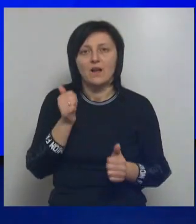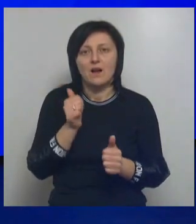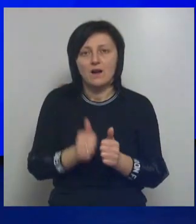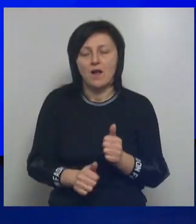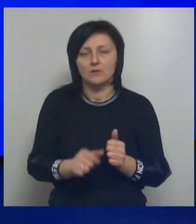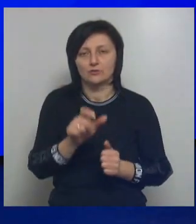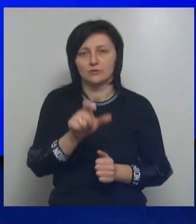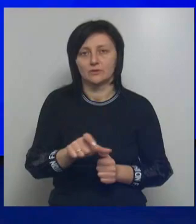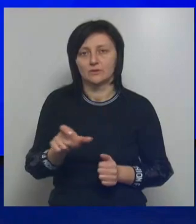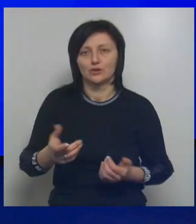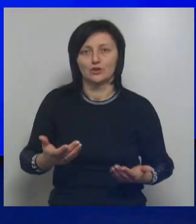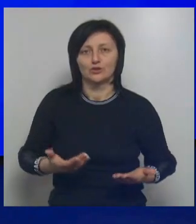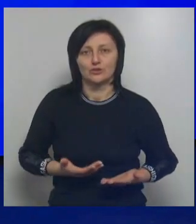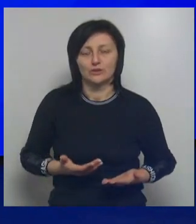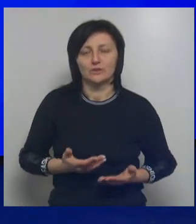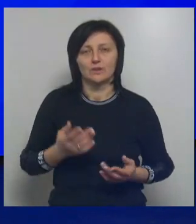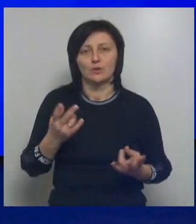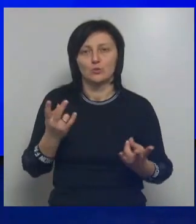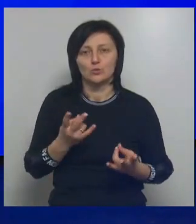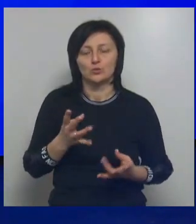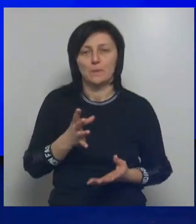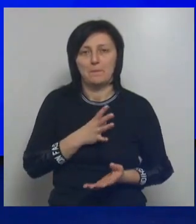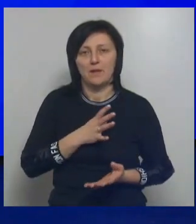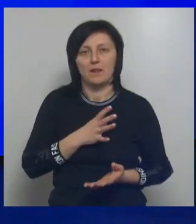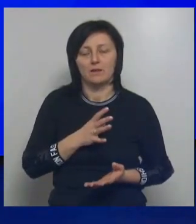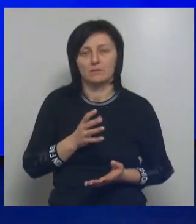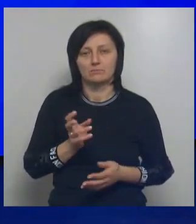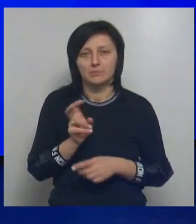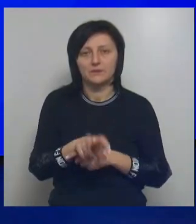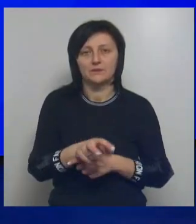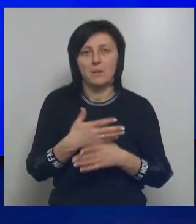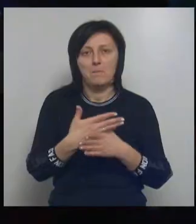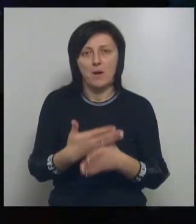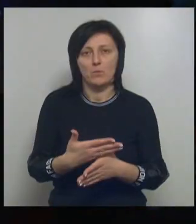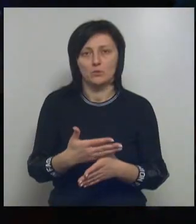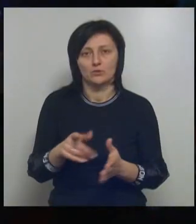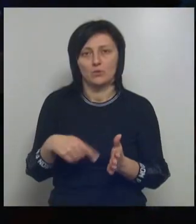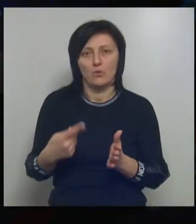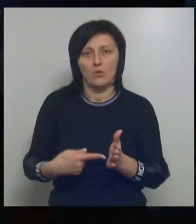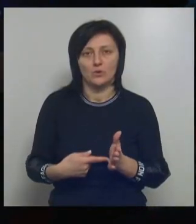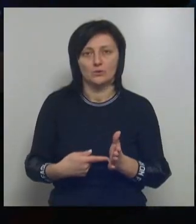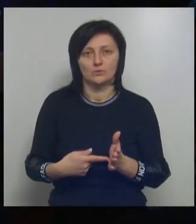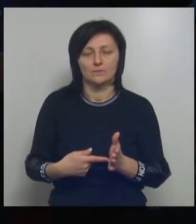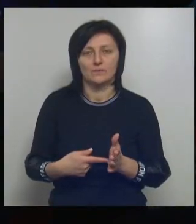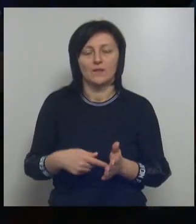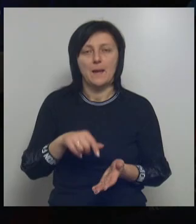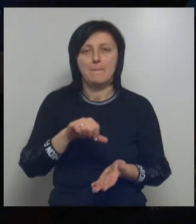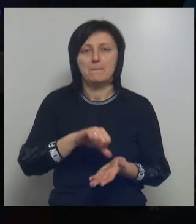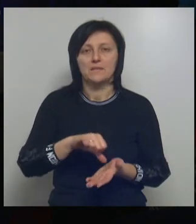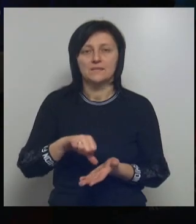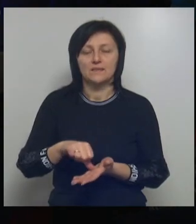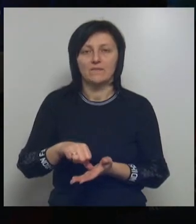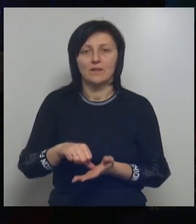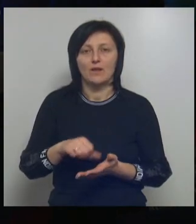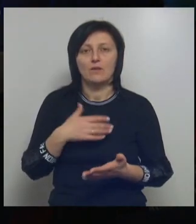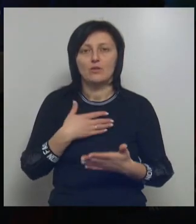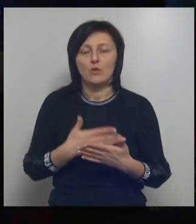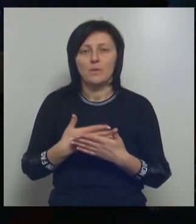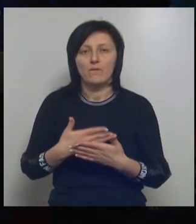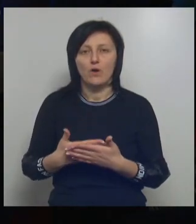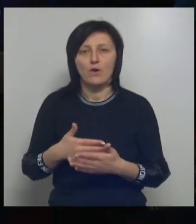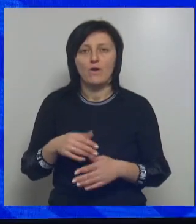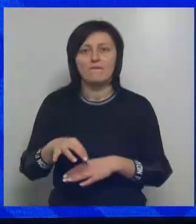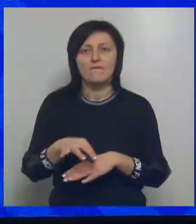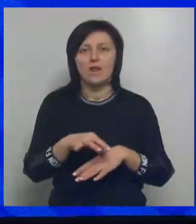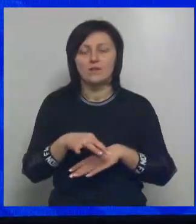Белгорода, наверное, нужно было пойти, чтобы помочь родному городу. Представители добровольной и территориальной самообороны,